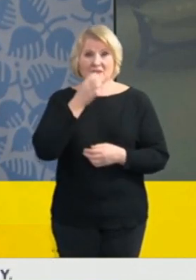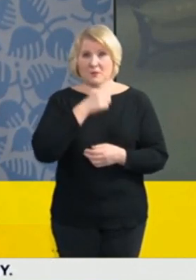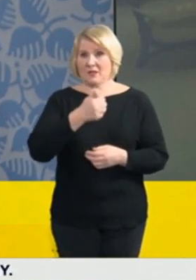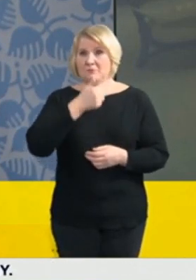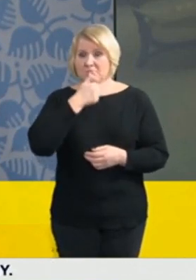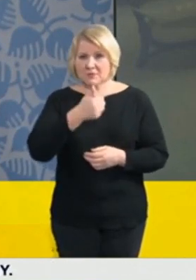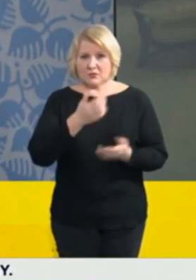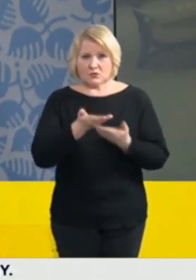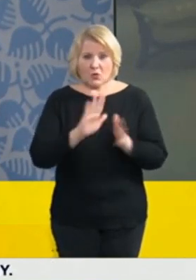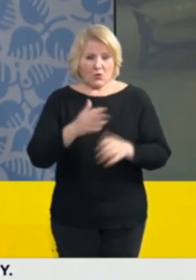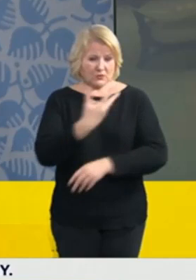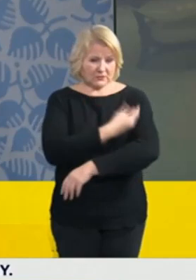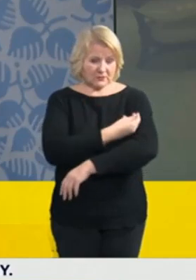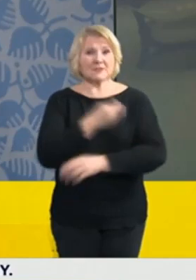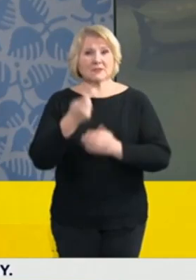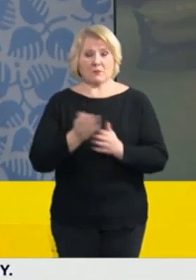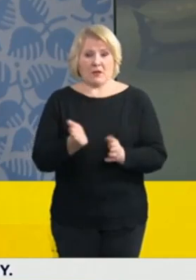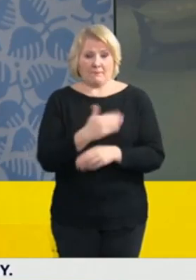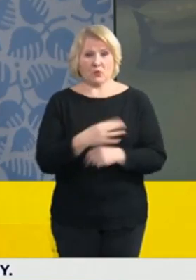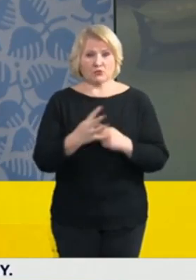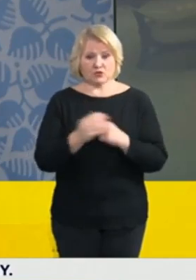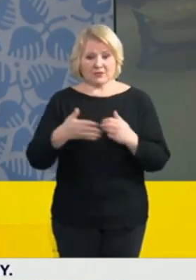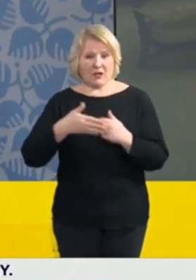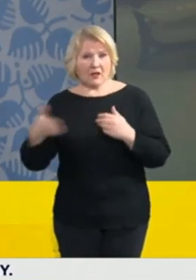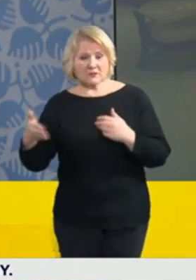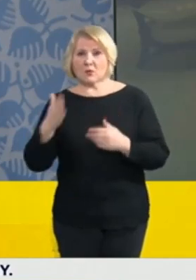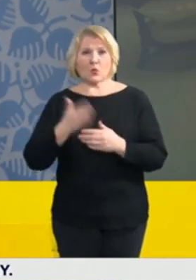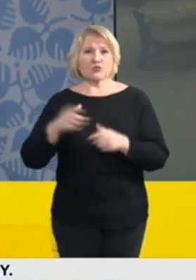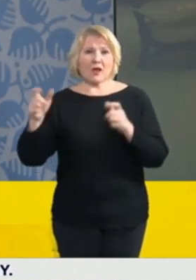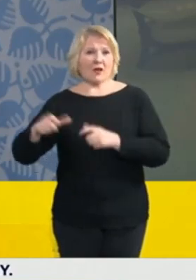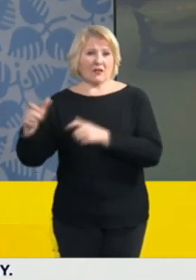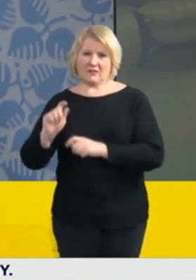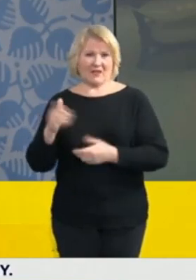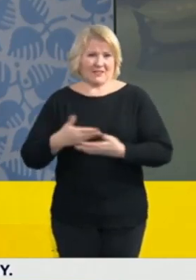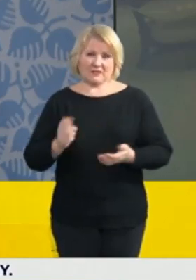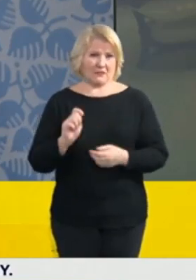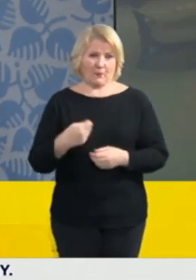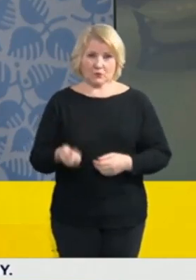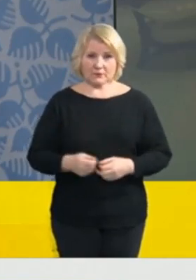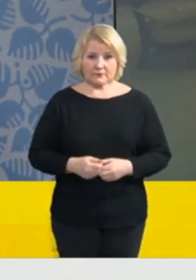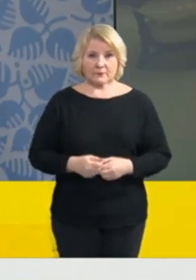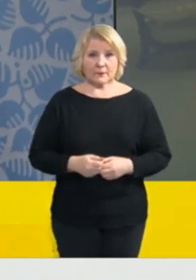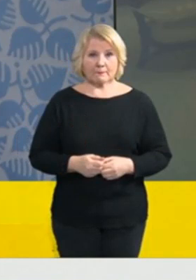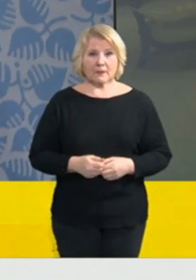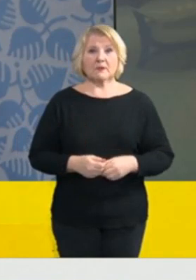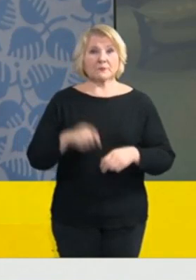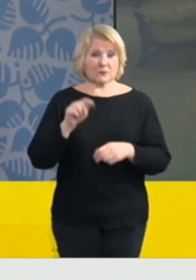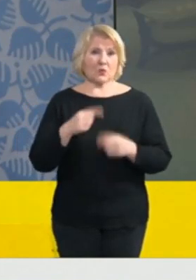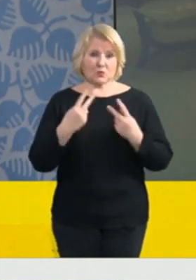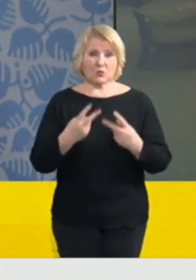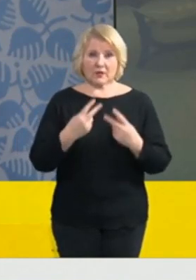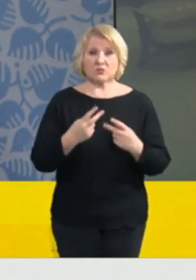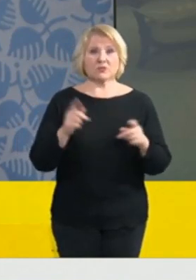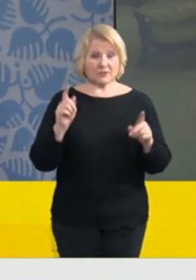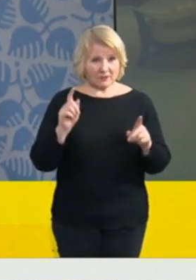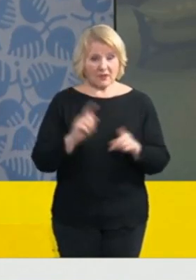dní po té vlastní dávce toho léku. Jednak je to něco, co má samozřejmě smysl i dopad